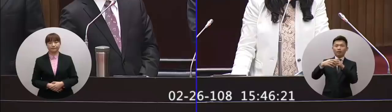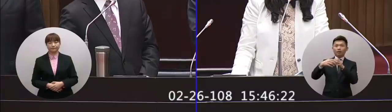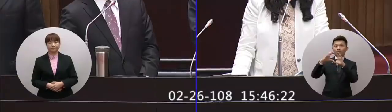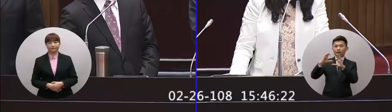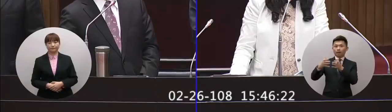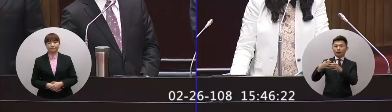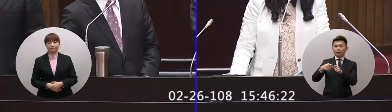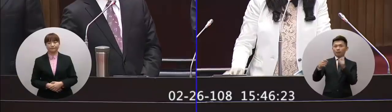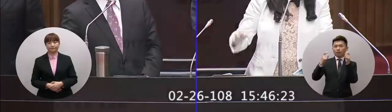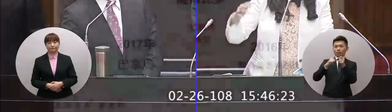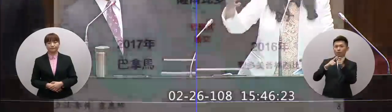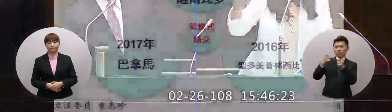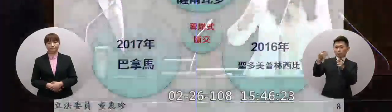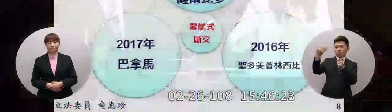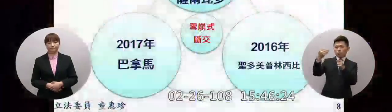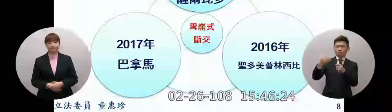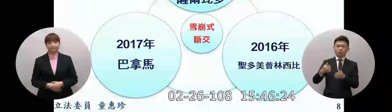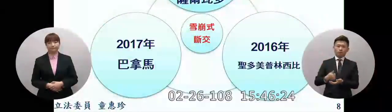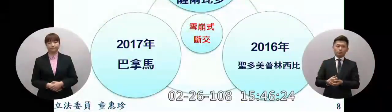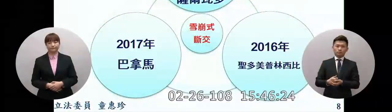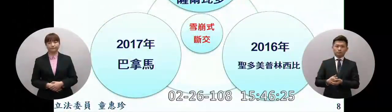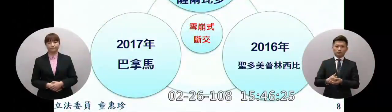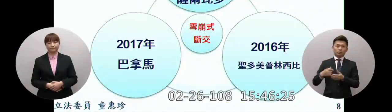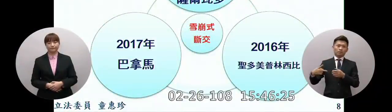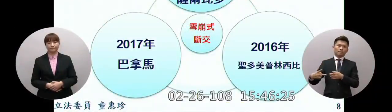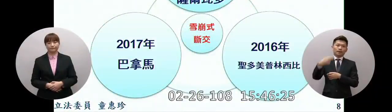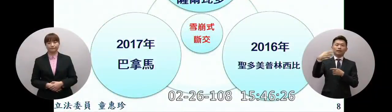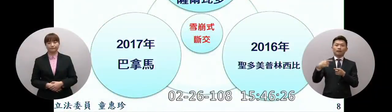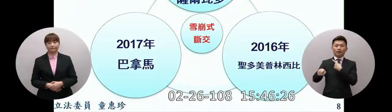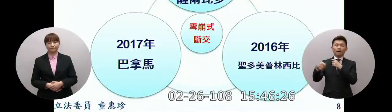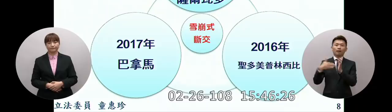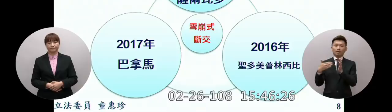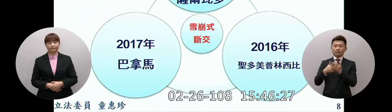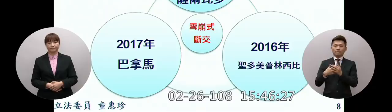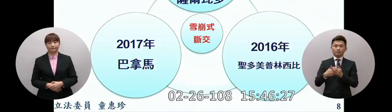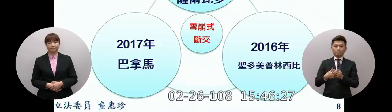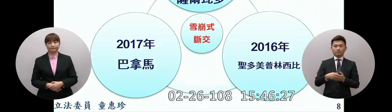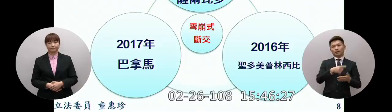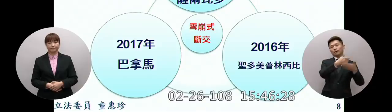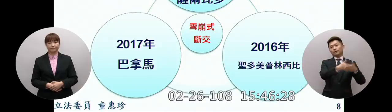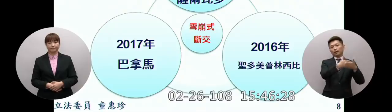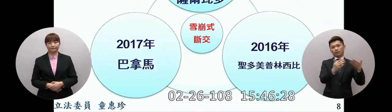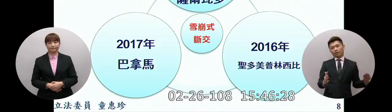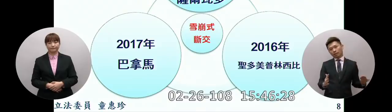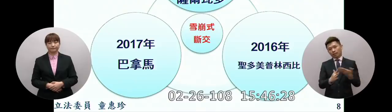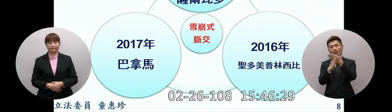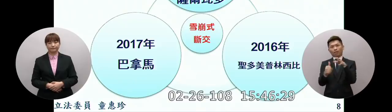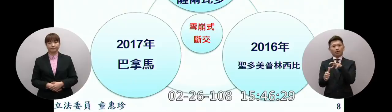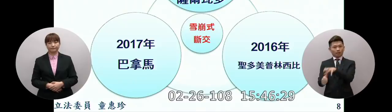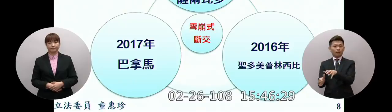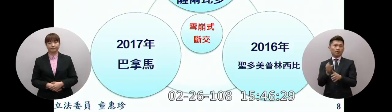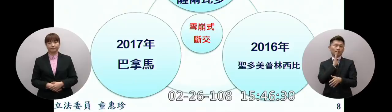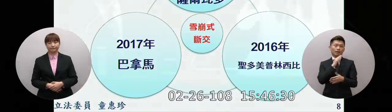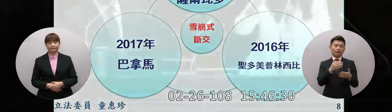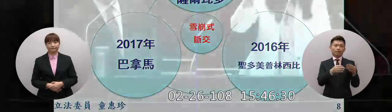美普林西比斷交不管是什麼原因啦斷交就是斷交了對不對你可以怪怪又來了什麼都是大陸的錯